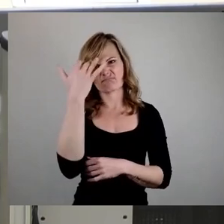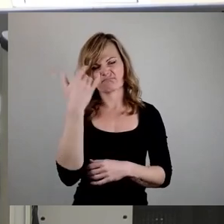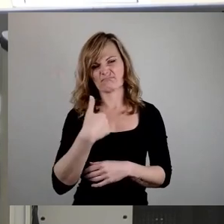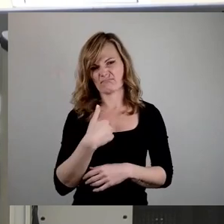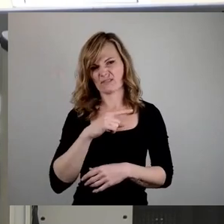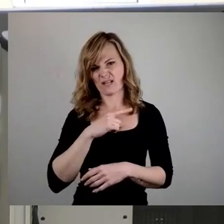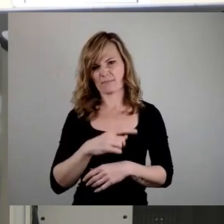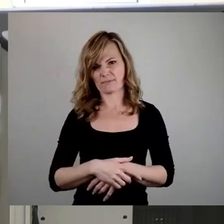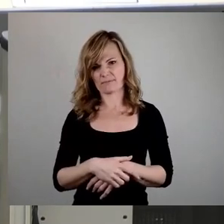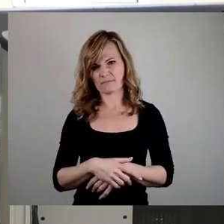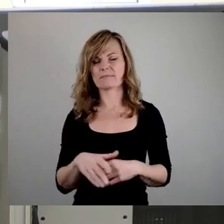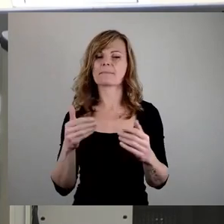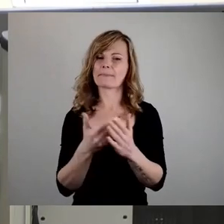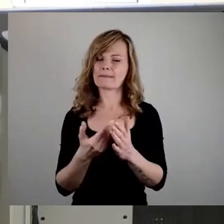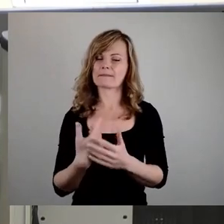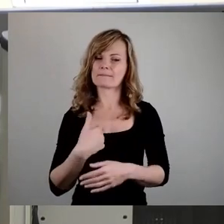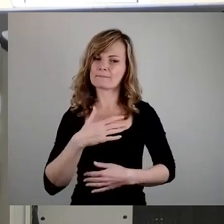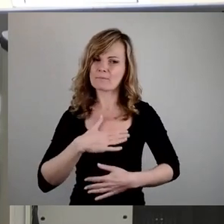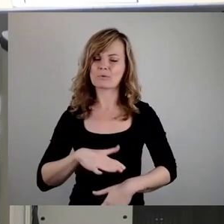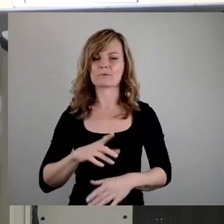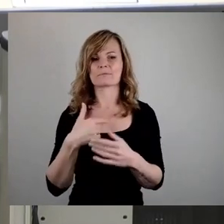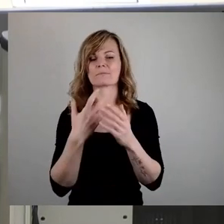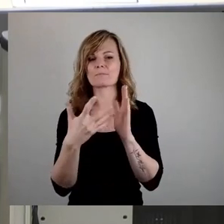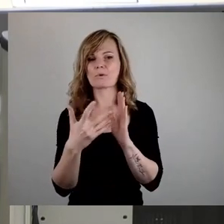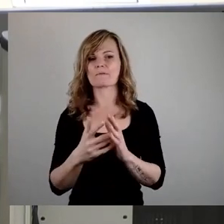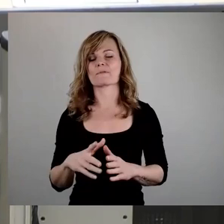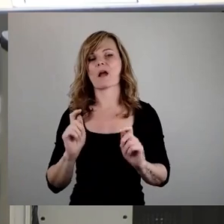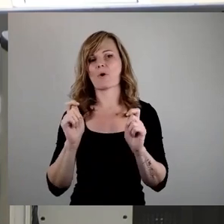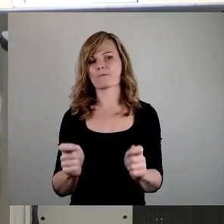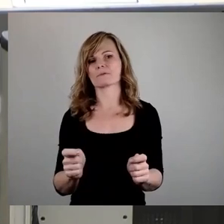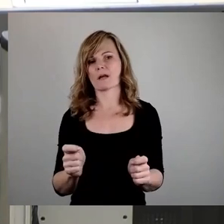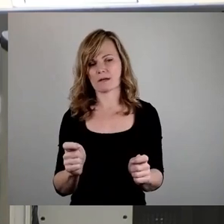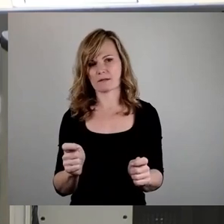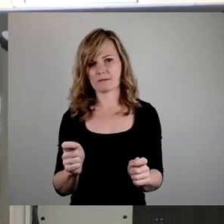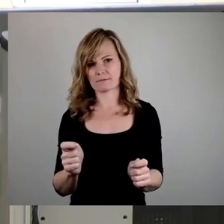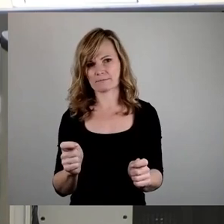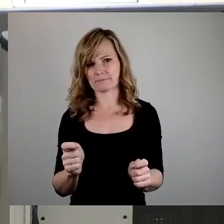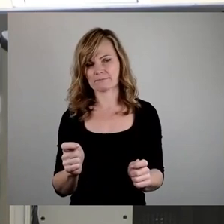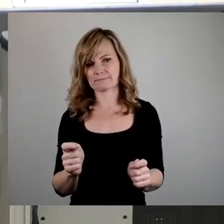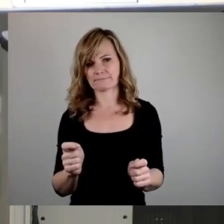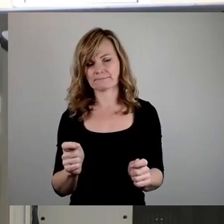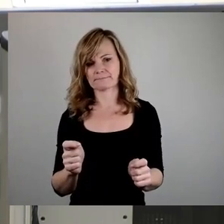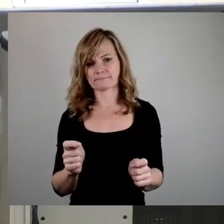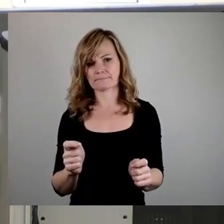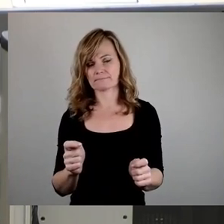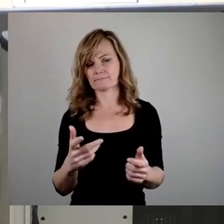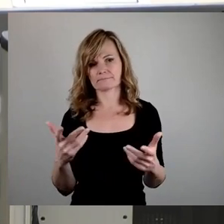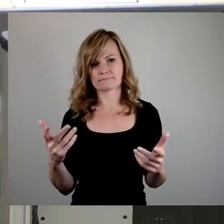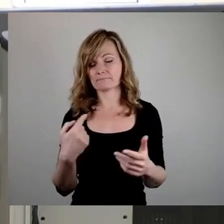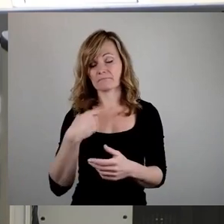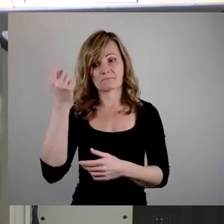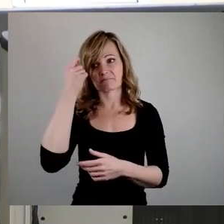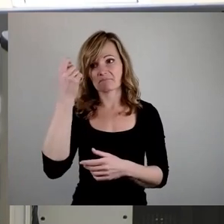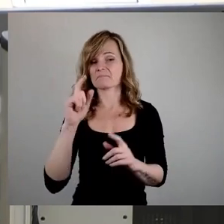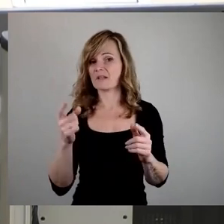Und deshalb möchte ich hier einen Prüfauftrag einbringen, denn mir fällt keine Straße